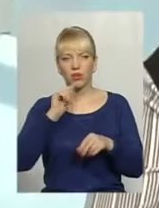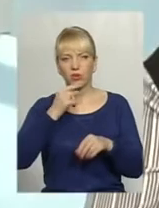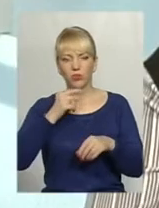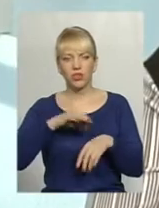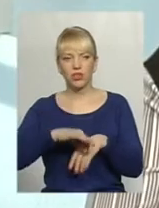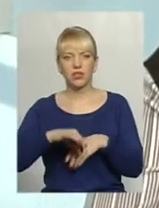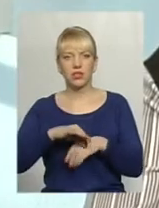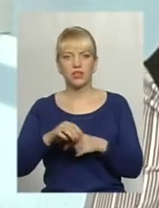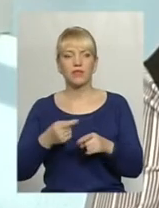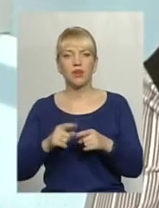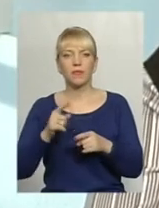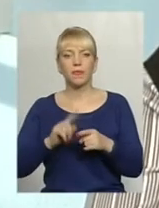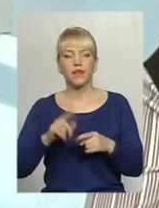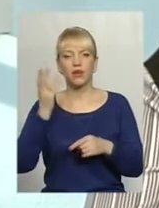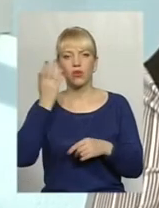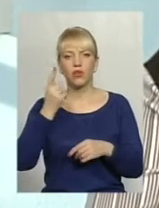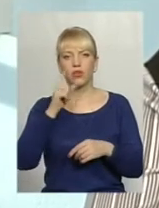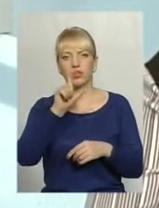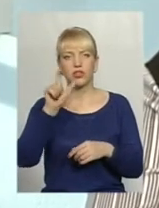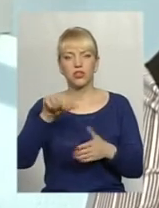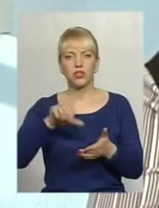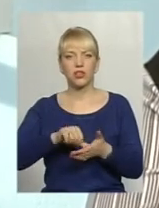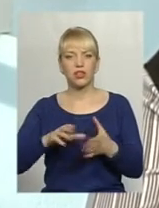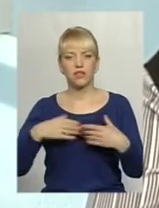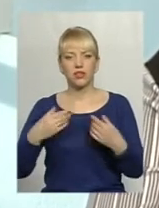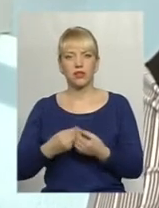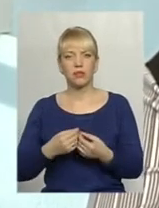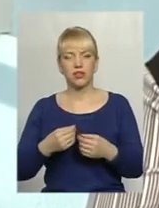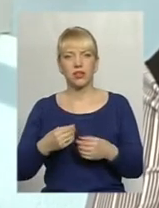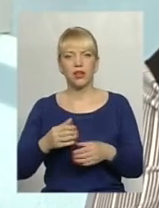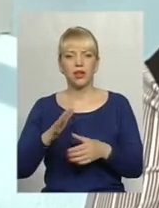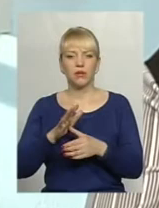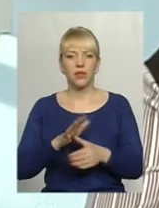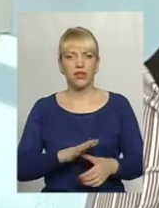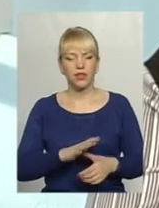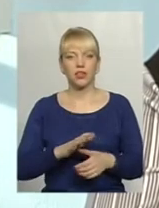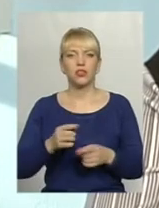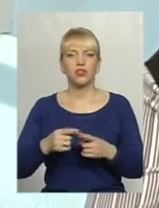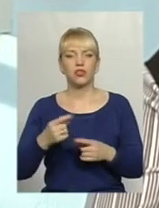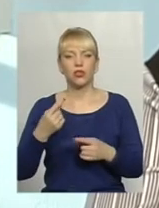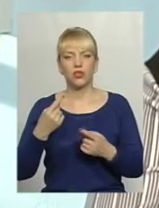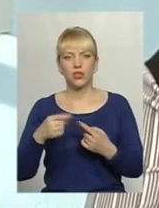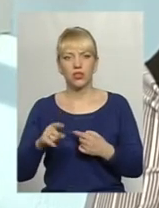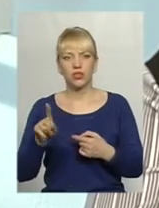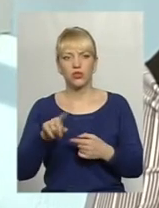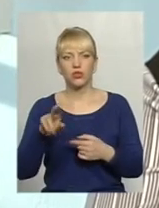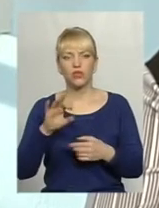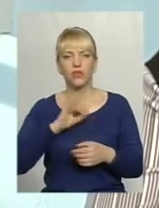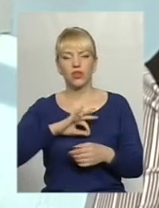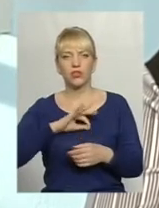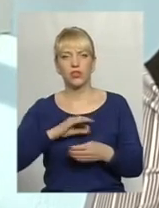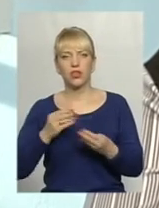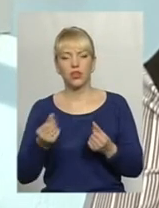насильство – це коли один з членів сім'ї пригнічує інших щодо коштів, використання коштів.